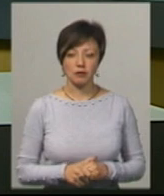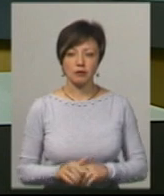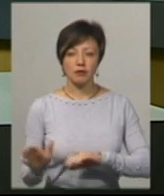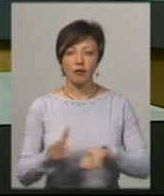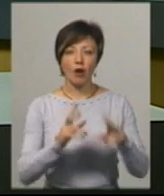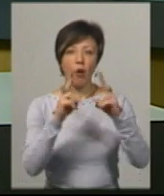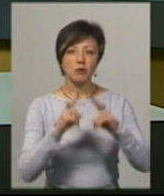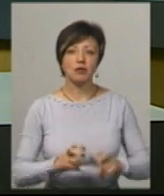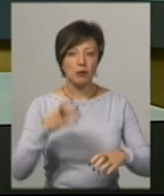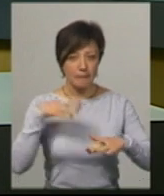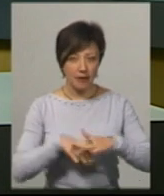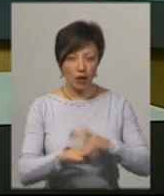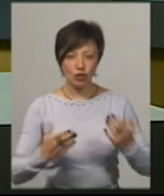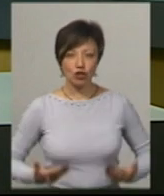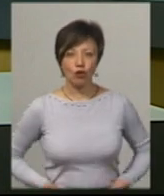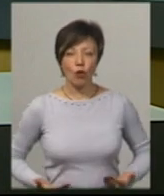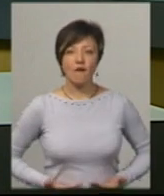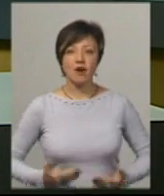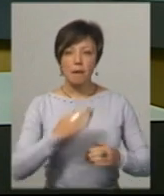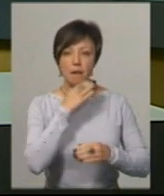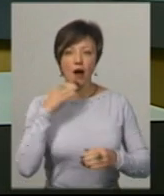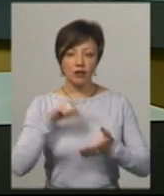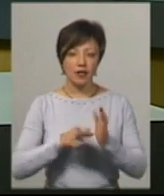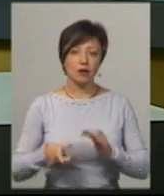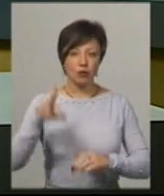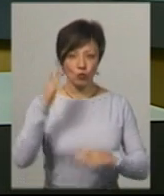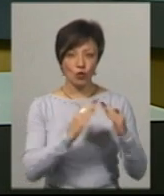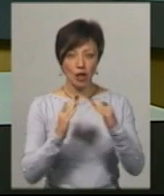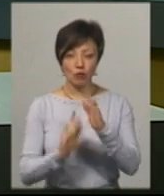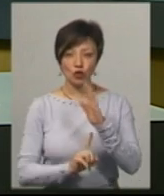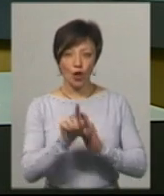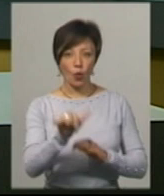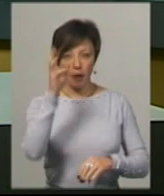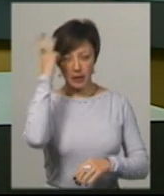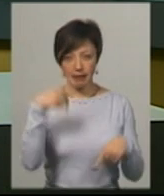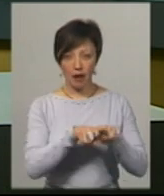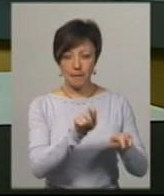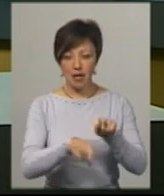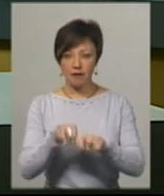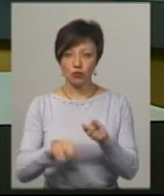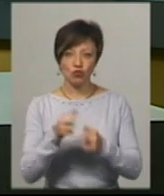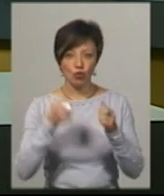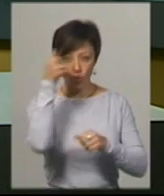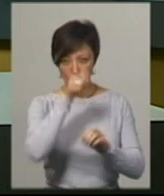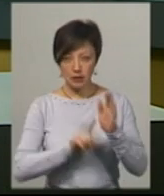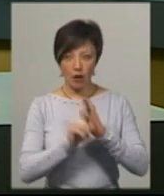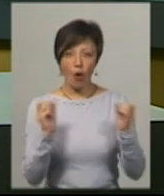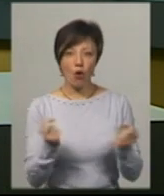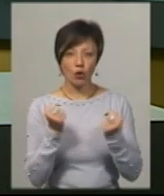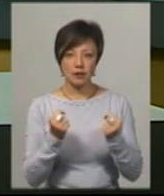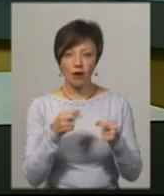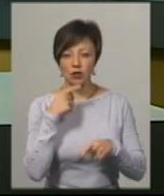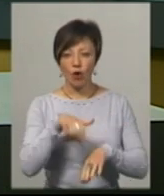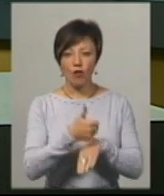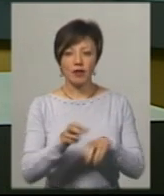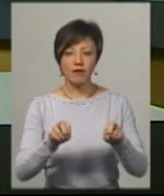Обстежувати підвали житлових багатоквартирних будинків почали у Хмельницькому. Такі перевірки проводять щороку з настанням холодів, каже